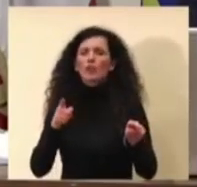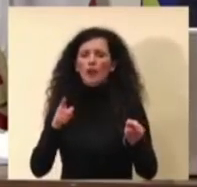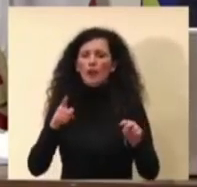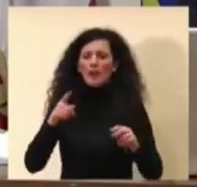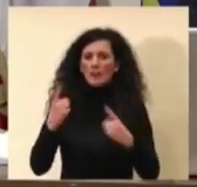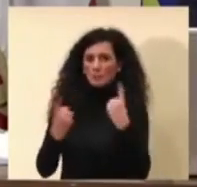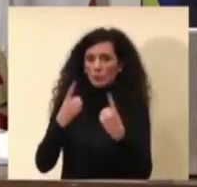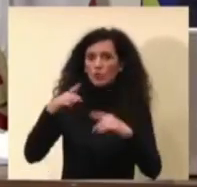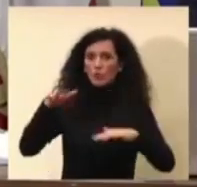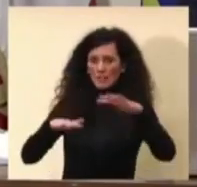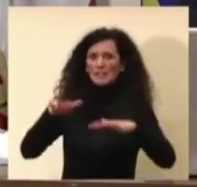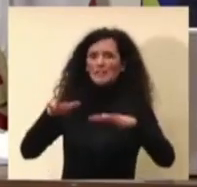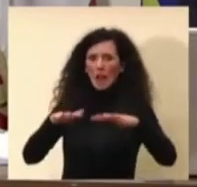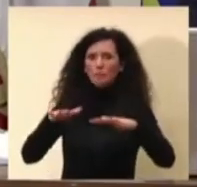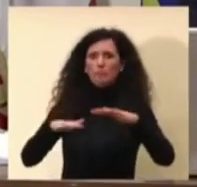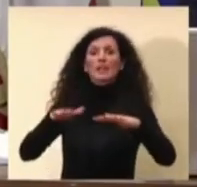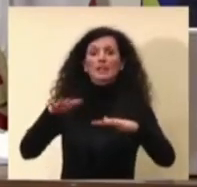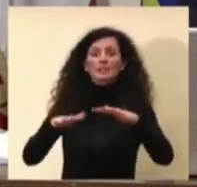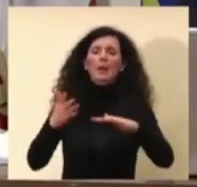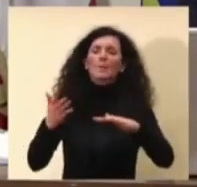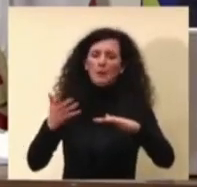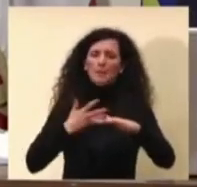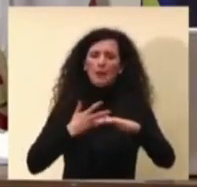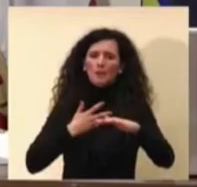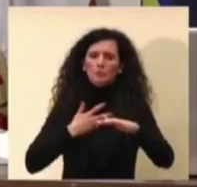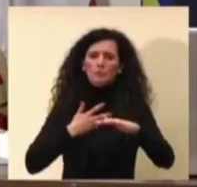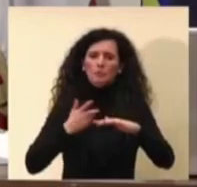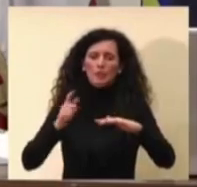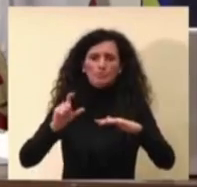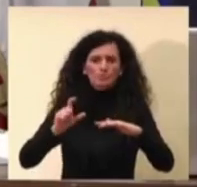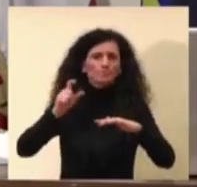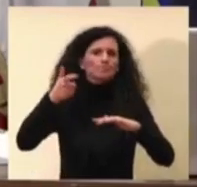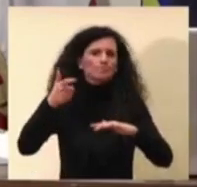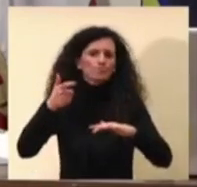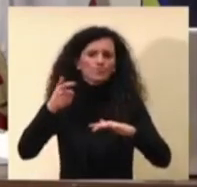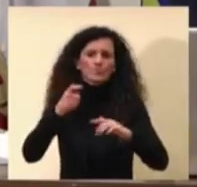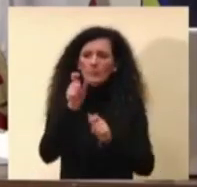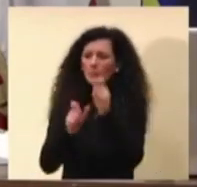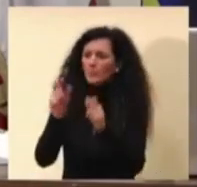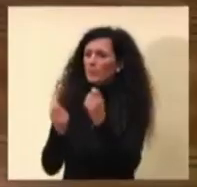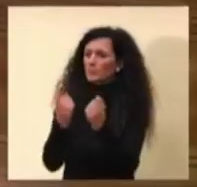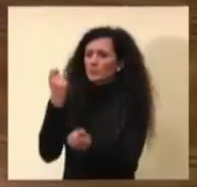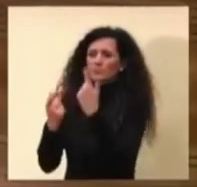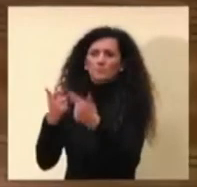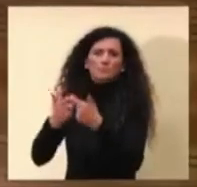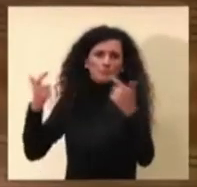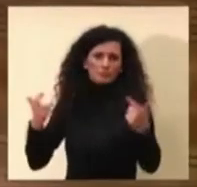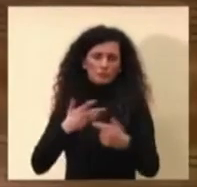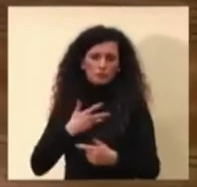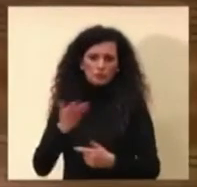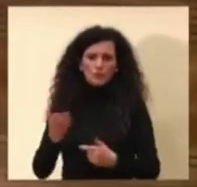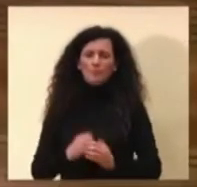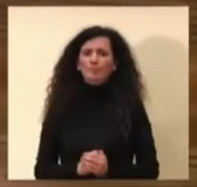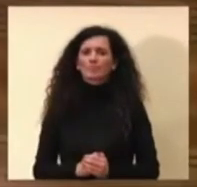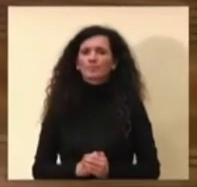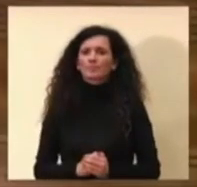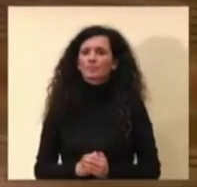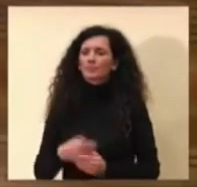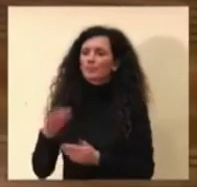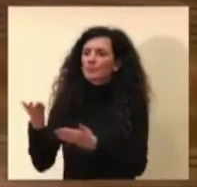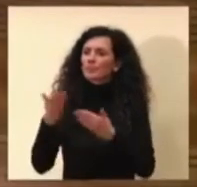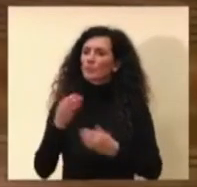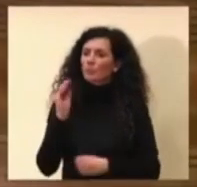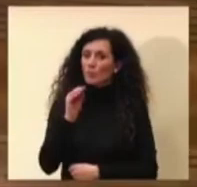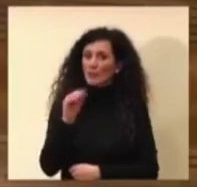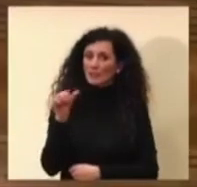verso un iniziale aumento del numero dei casi. C'era Simone Costa alla 7?